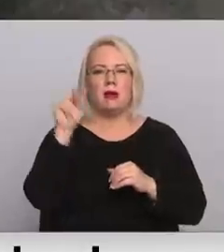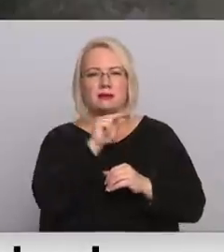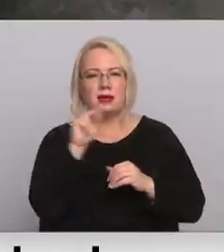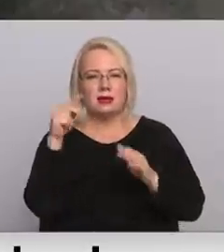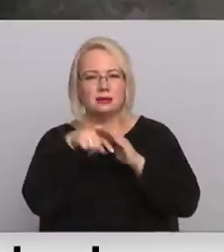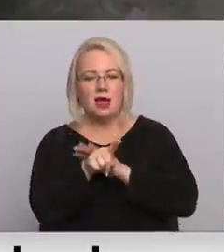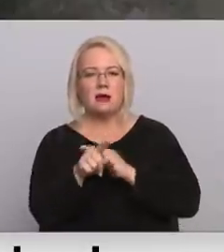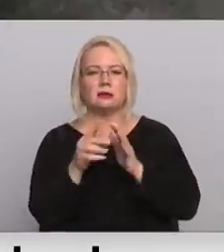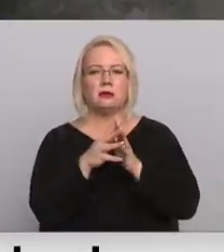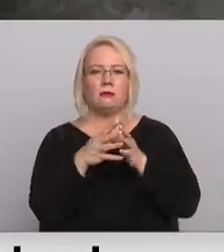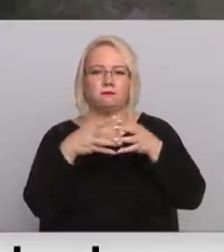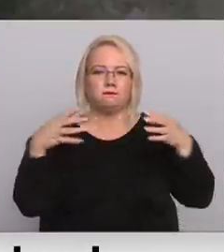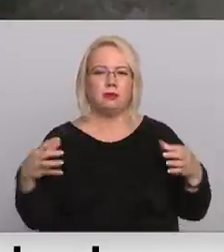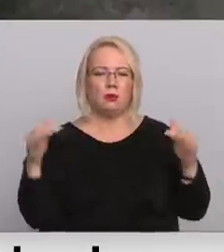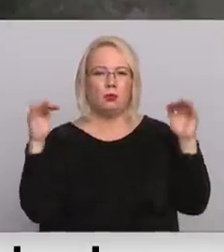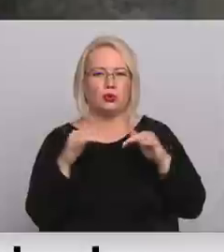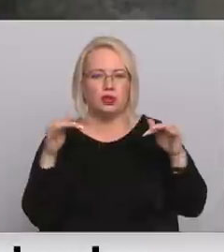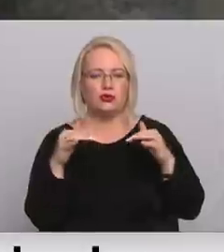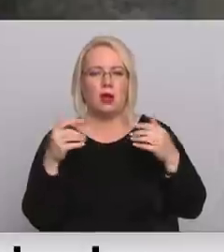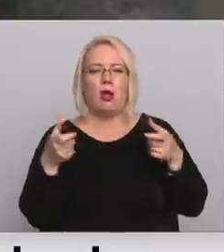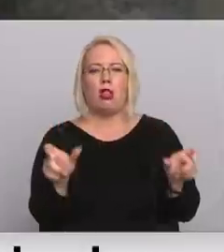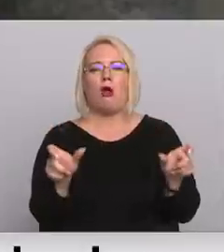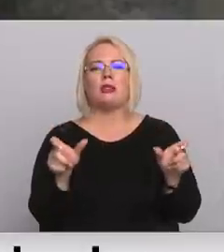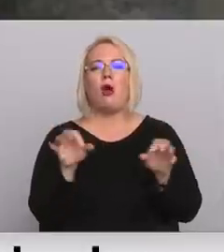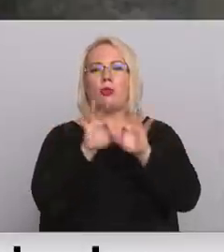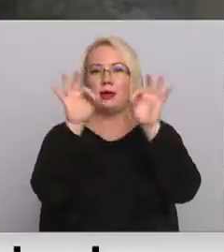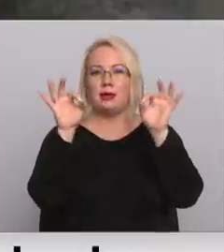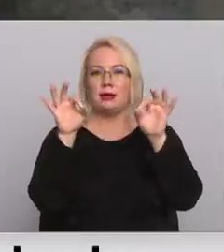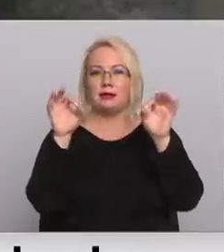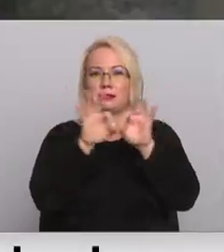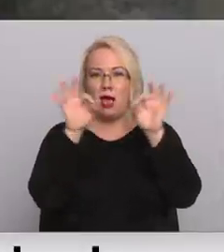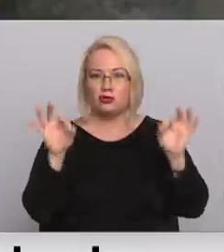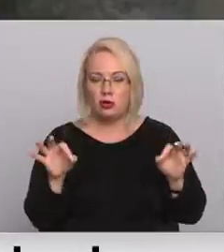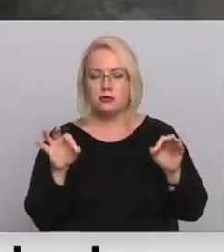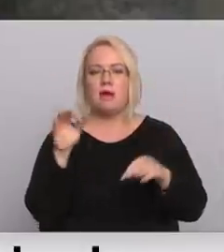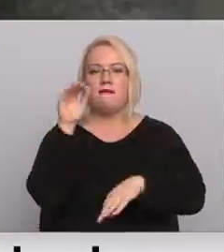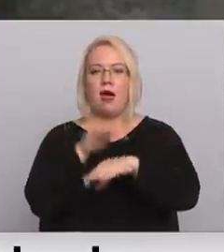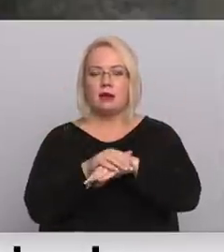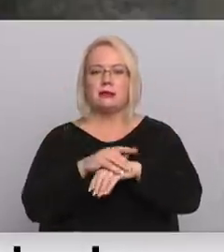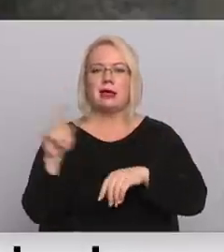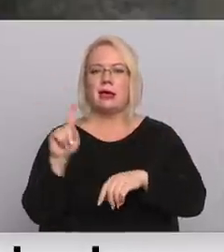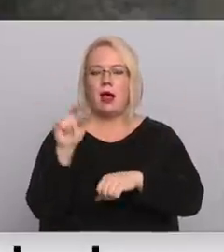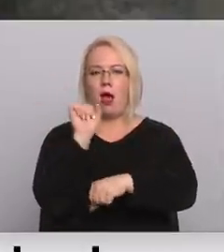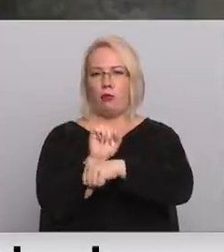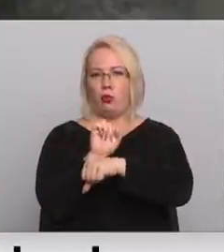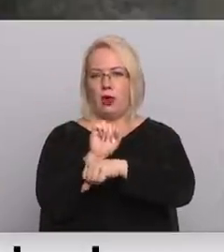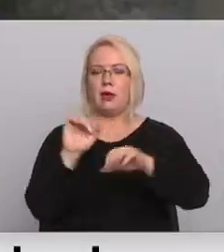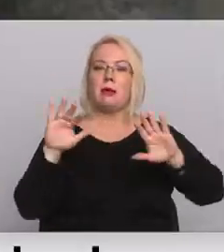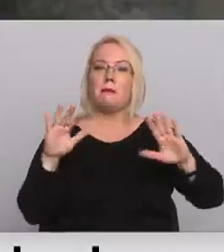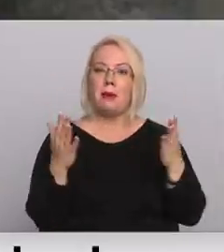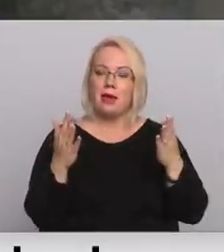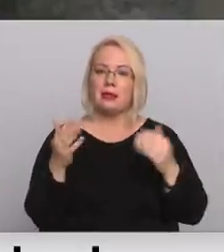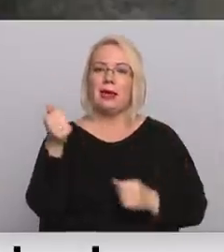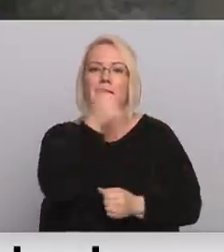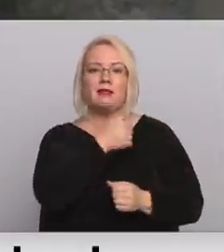tāda plaša pulcēšanās līdz ar lockdownu iestāšanos arī ir faktiski apturēta. Taču, taču,